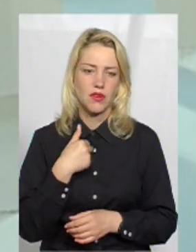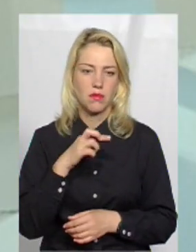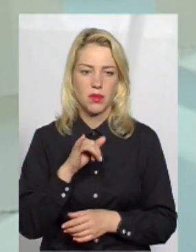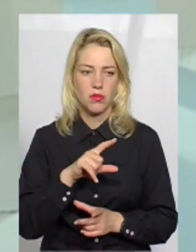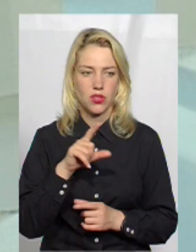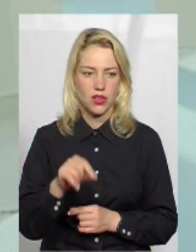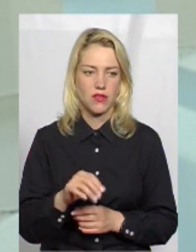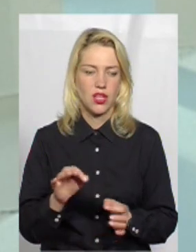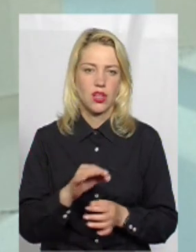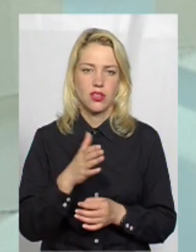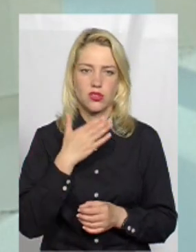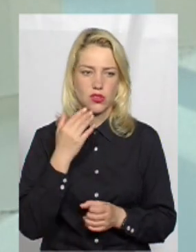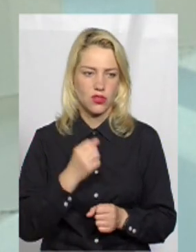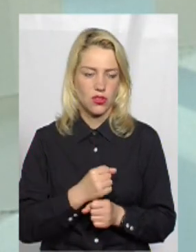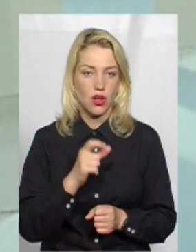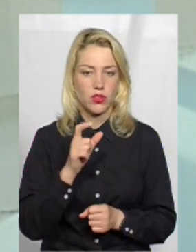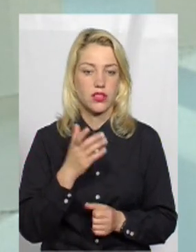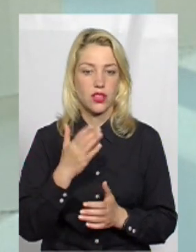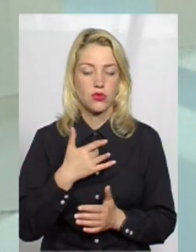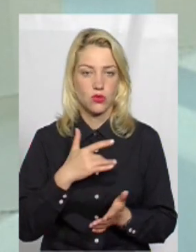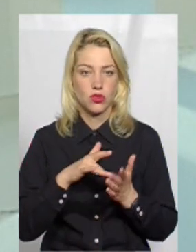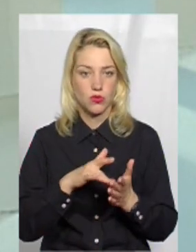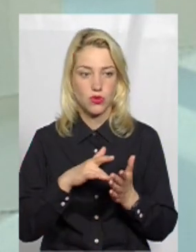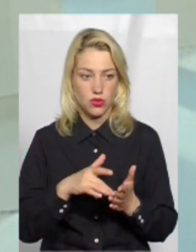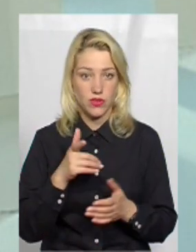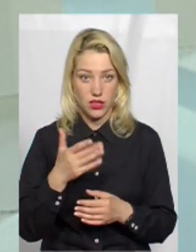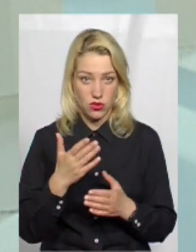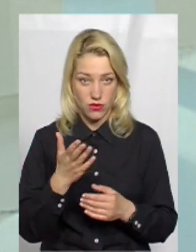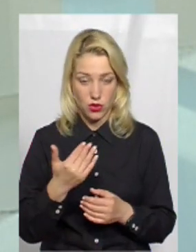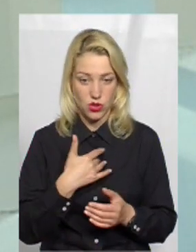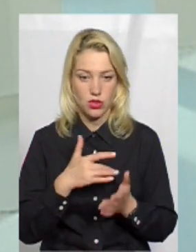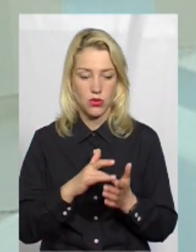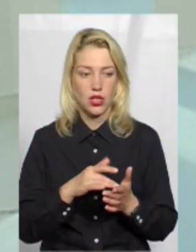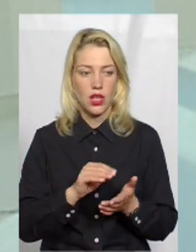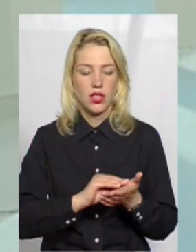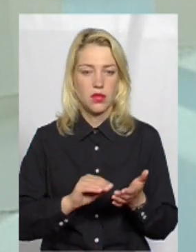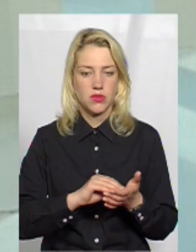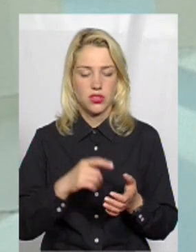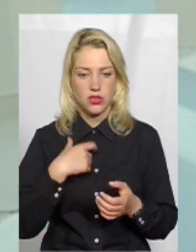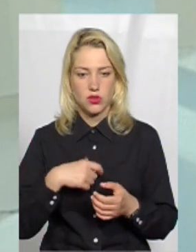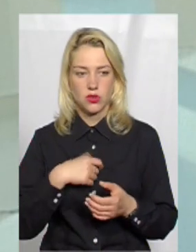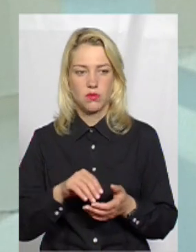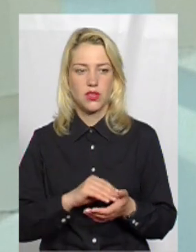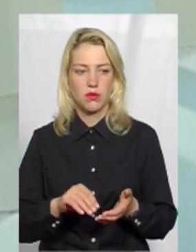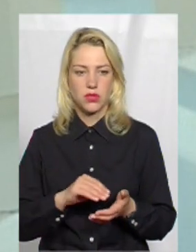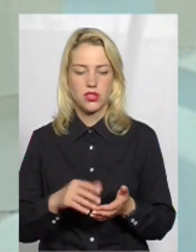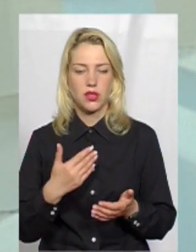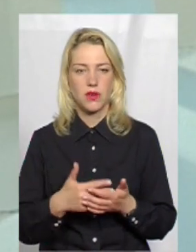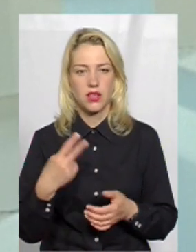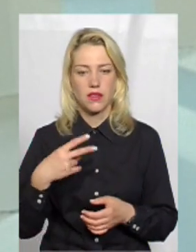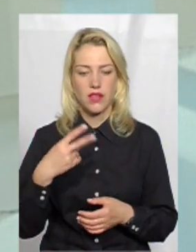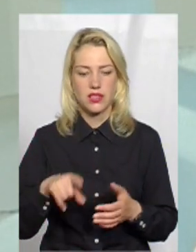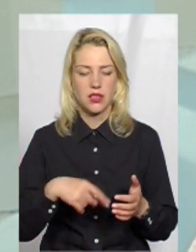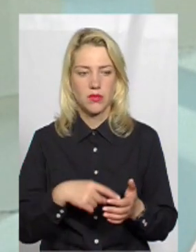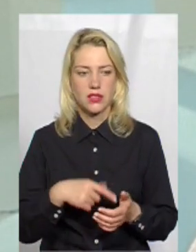туди поїхав, далі нічого не роблять. Один, якщо хоче подорожувати, от ви хочете подорожувати, напишіть собі, візьміть аркуш паперу і напишіть собі, наприклад, 20